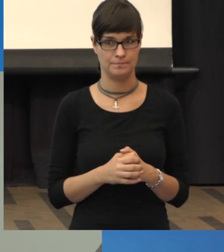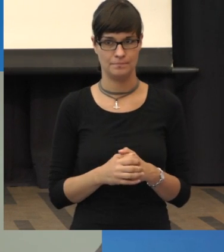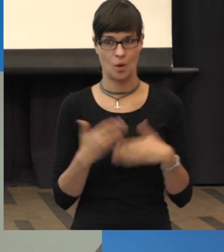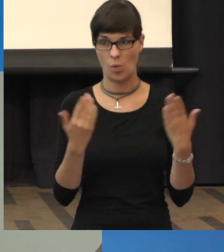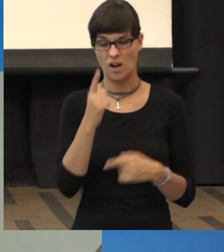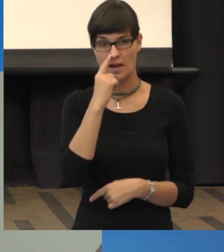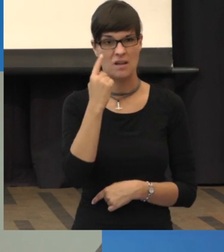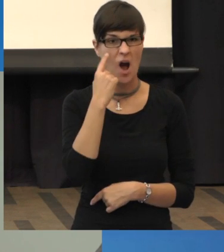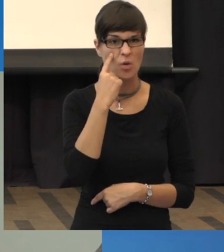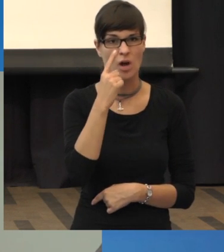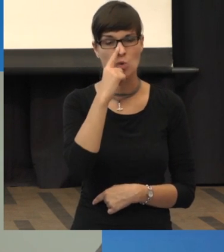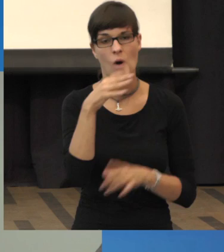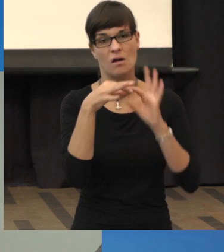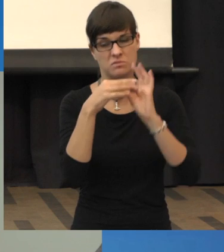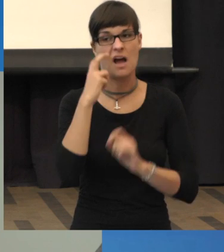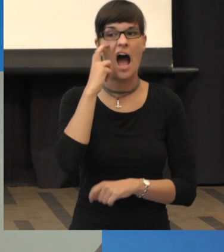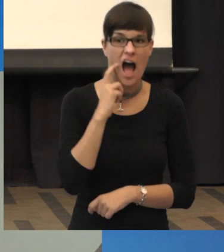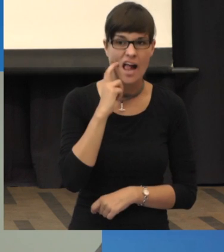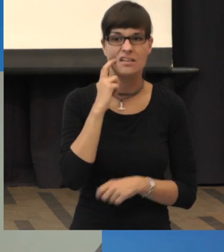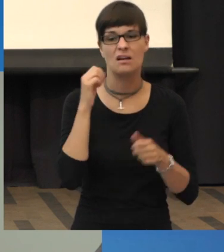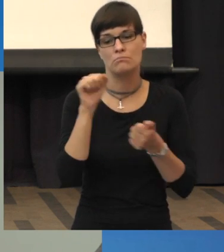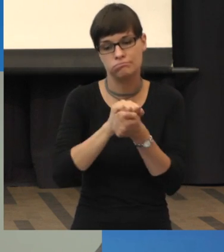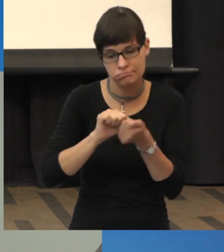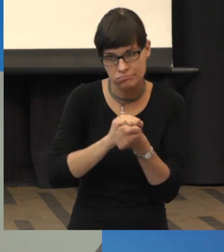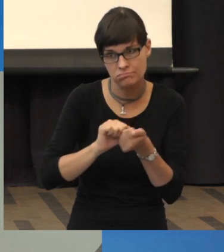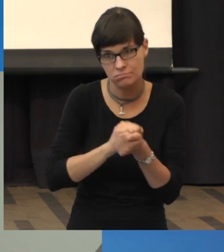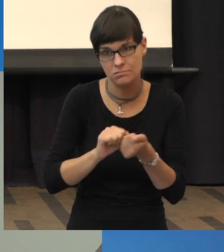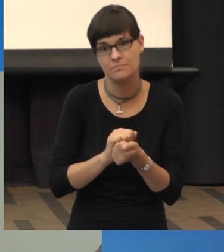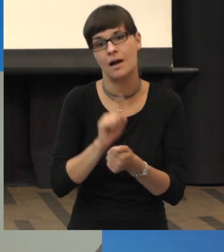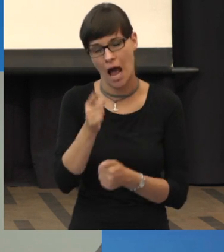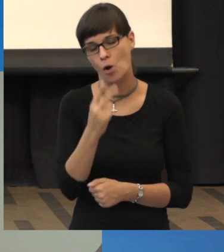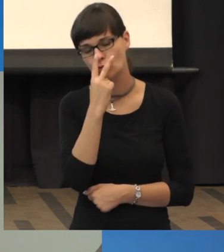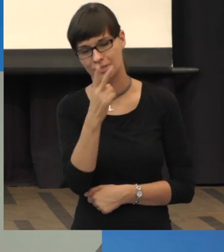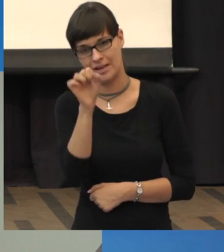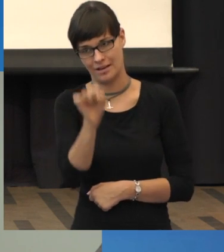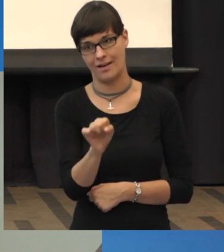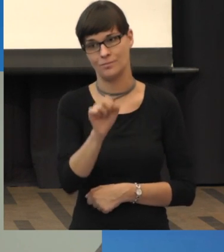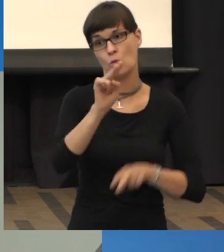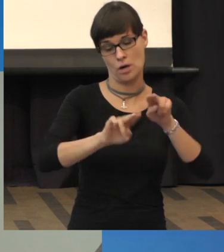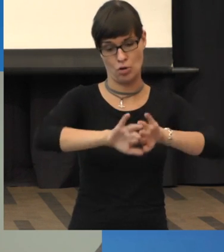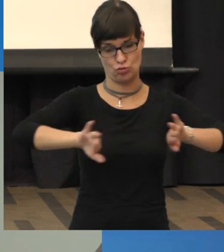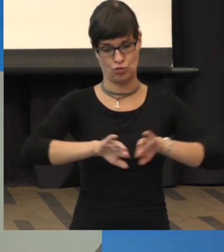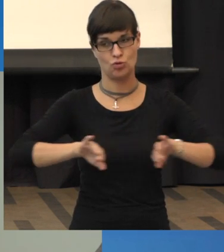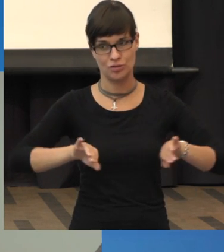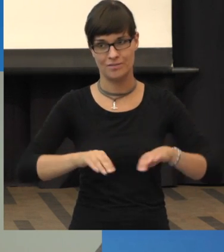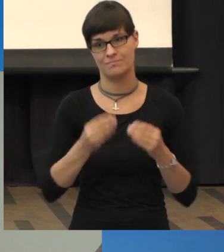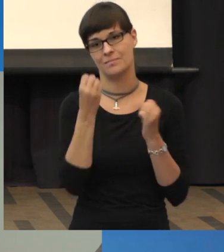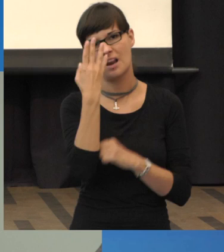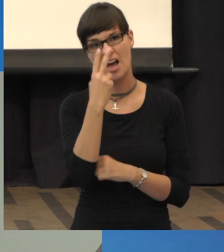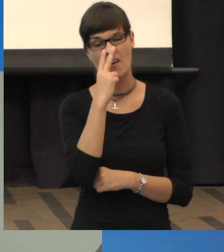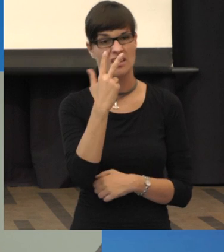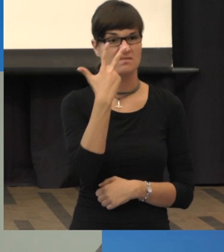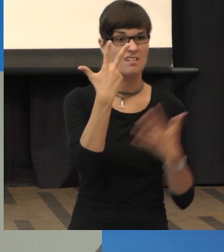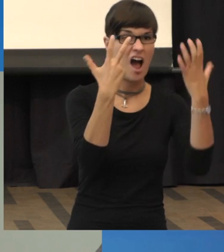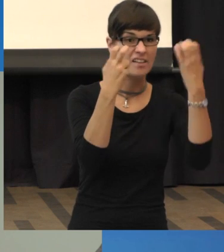physiologische Alterungsformen. Also man muss auch sagen, dass die Makula natürlich nicht bis zum 80. oder 90. Lebensjahr völlig super aussieht wie mit